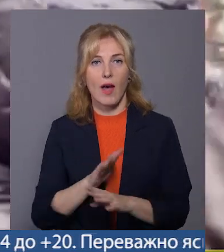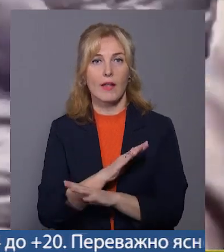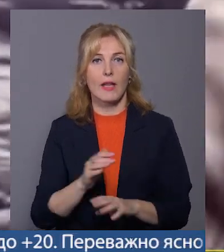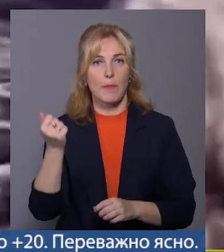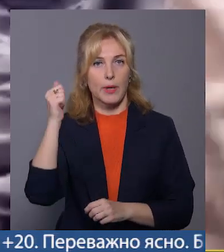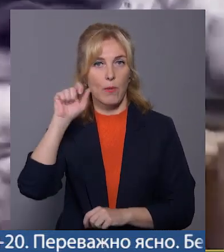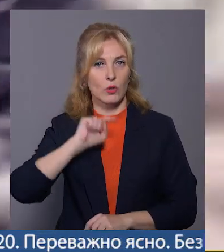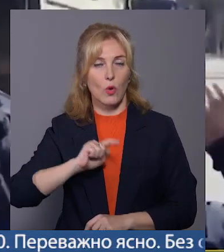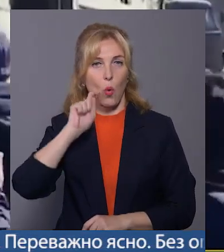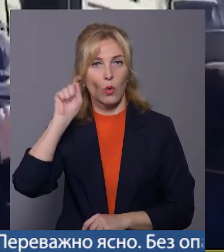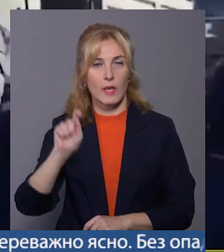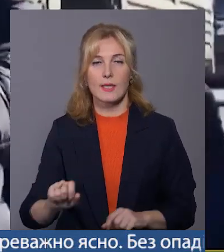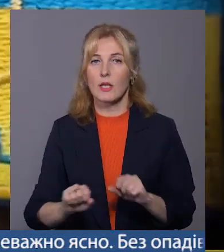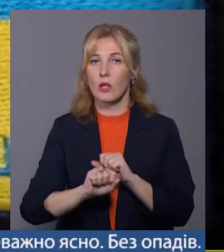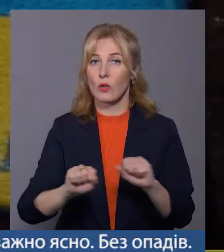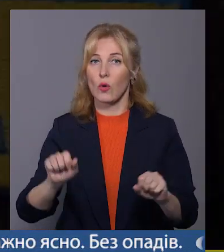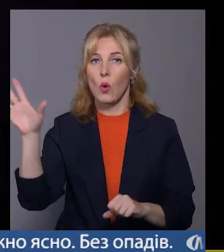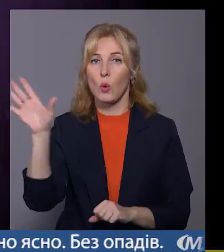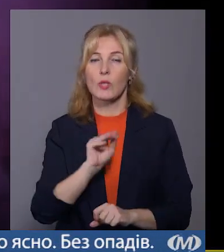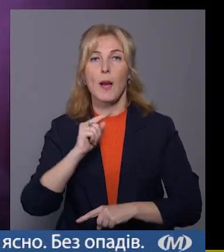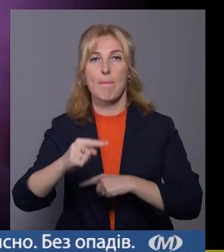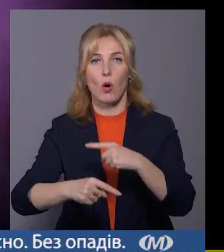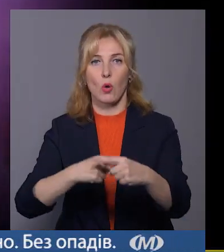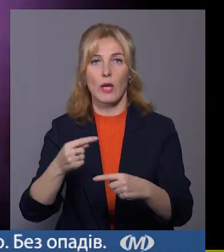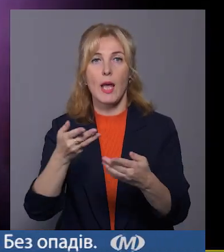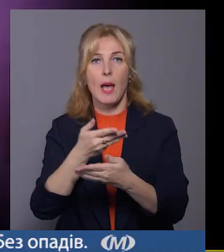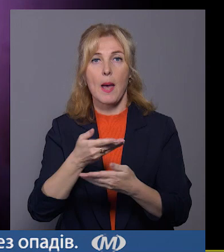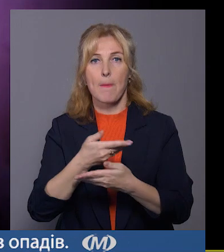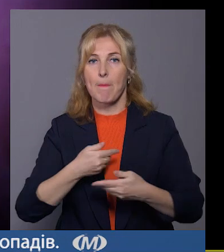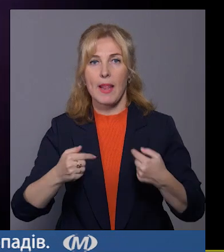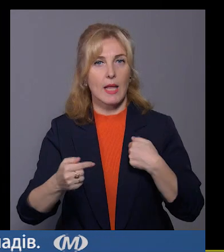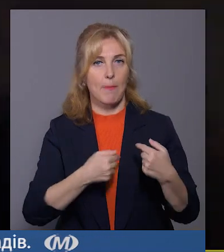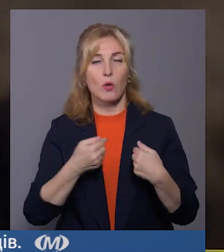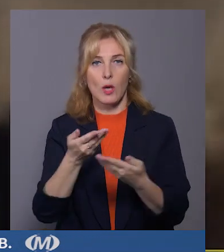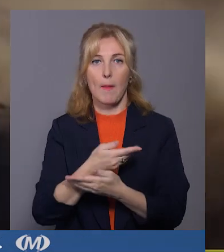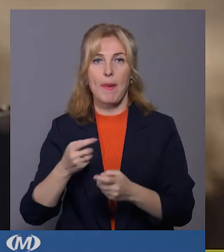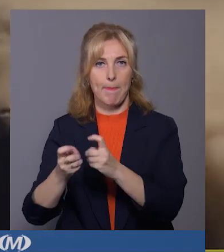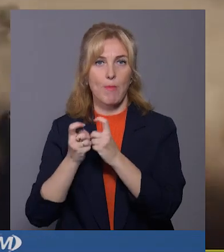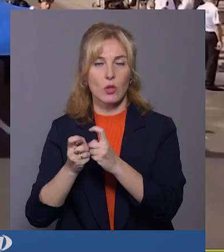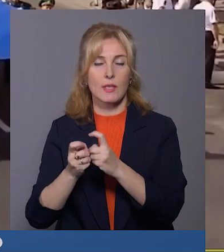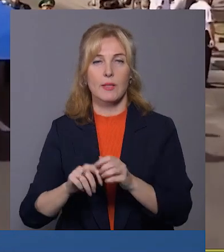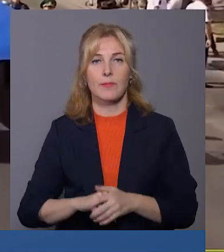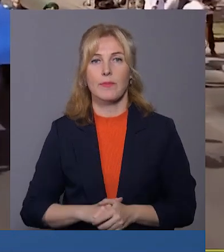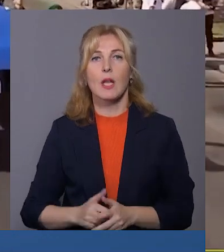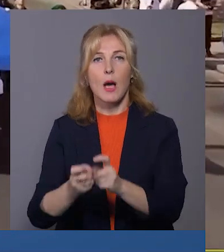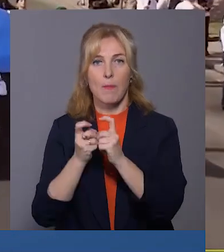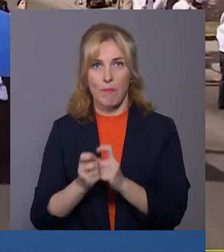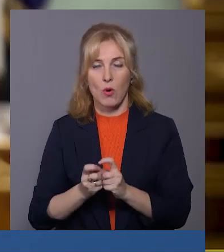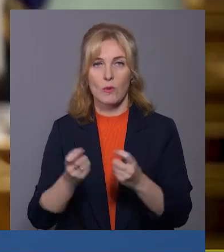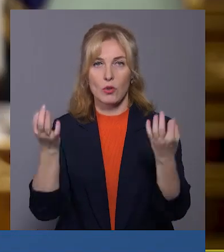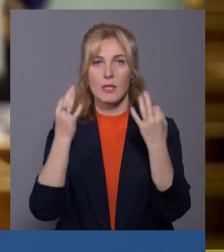українських героїв усіх поколів. Ми не мученики, ми борці. Боремося за